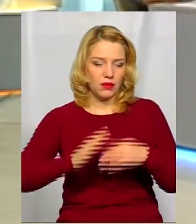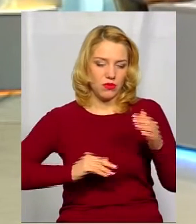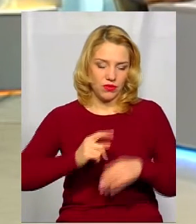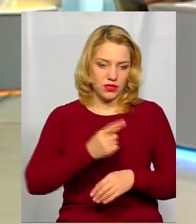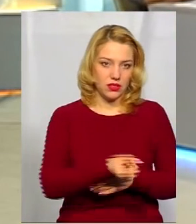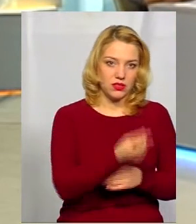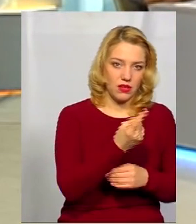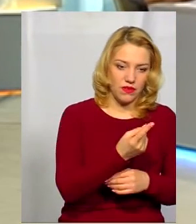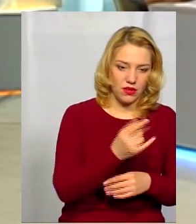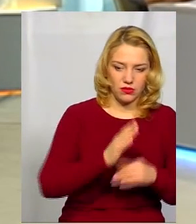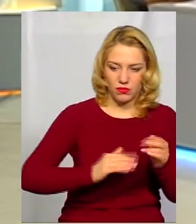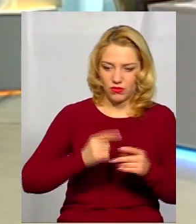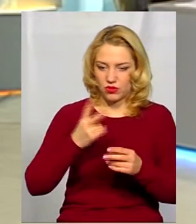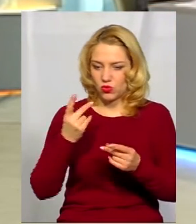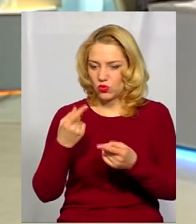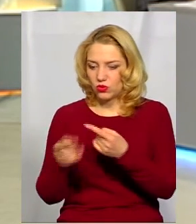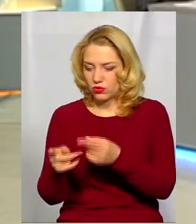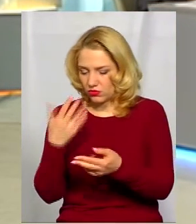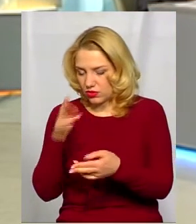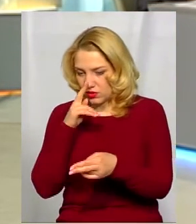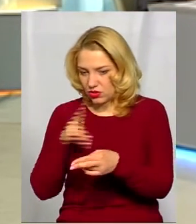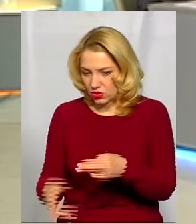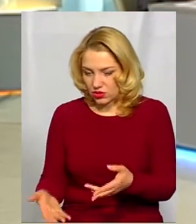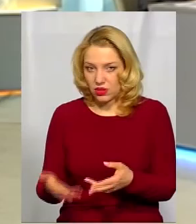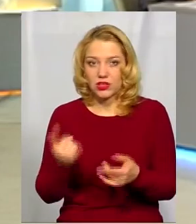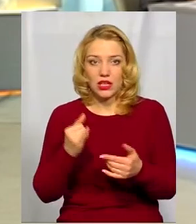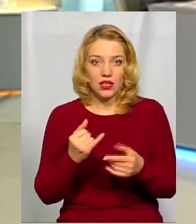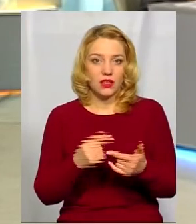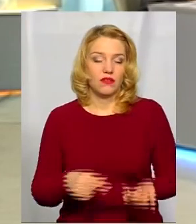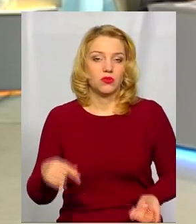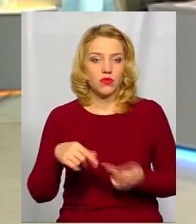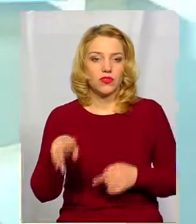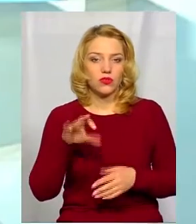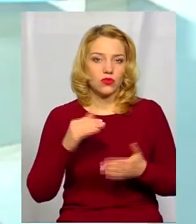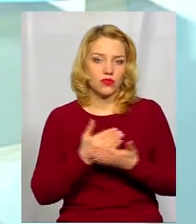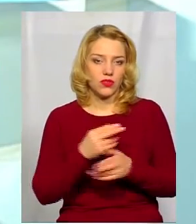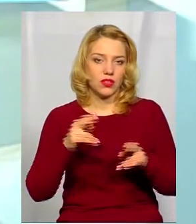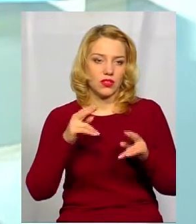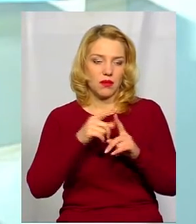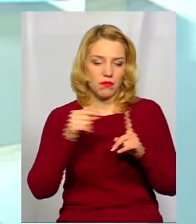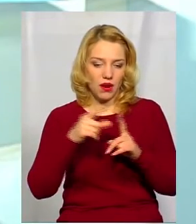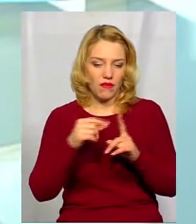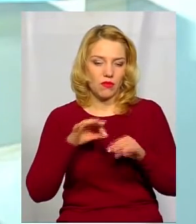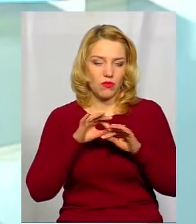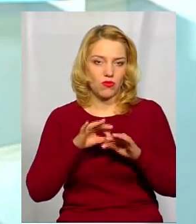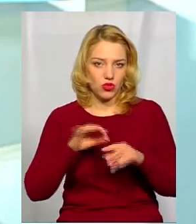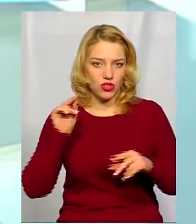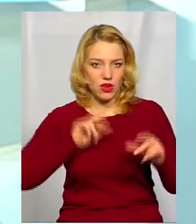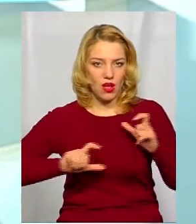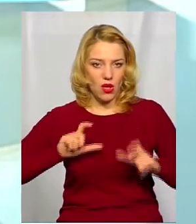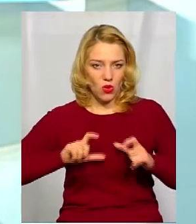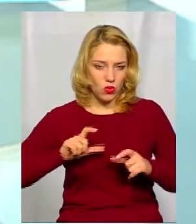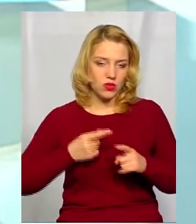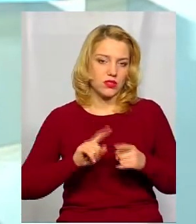одні з'являються, інші ісчезають. Тому, відповідно до нових правил проходження курсів, кожного року вчитель